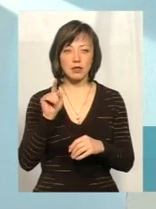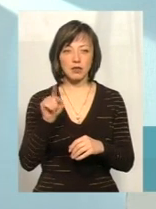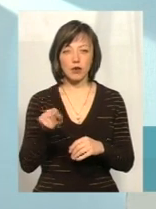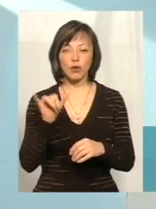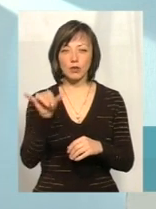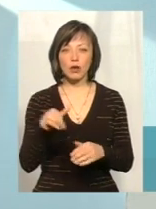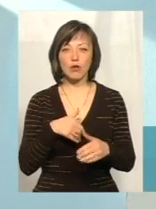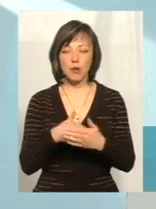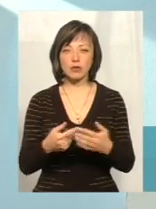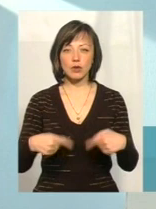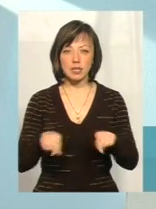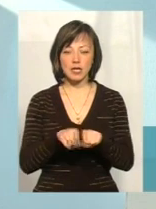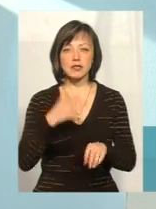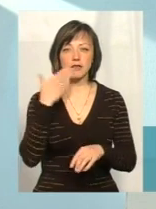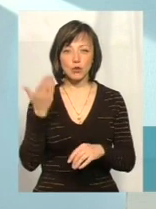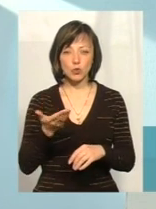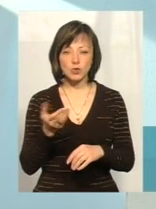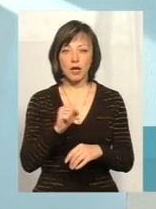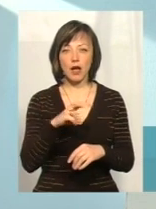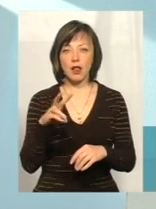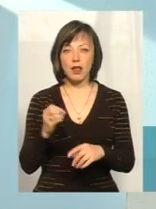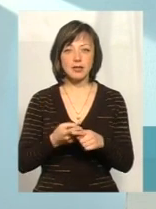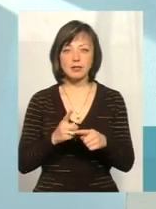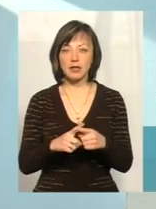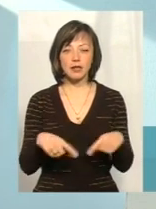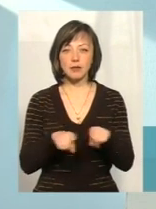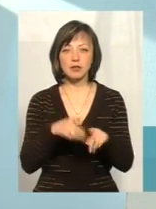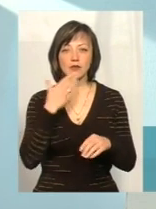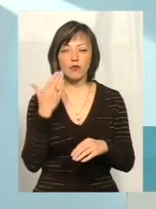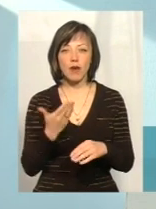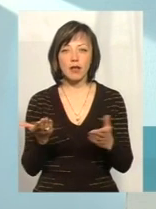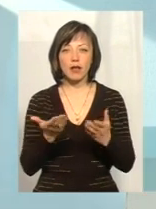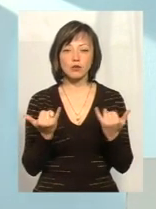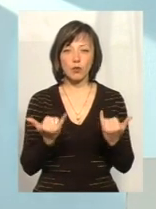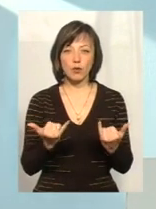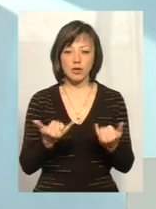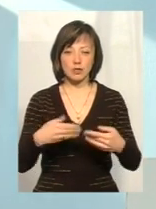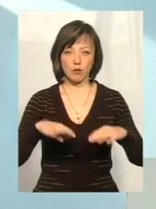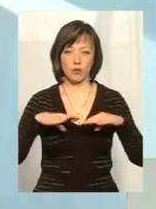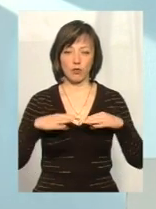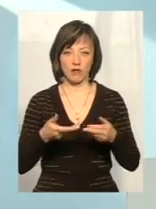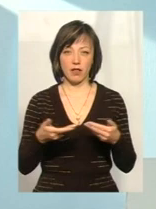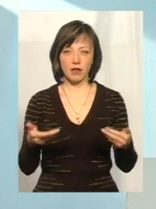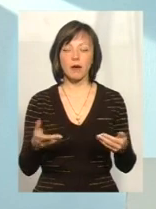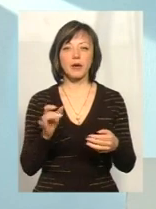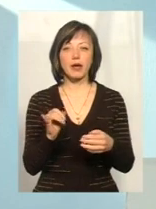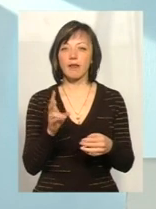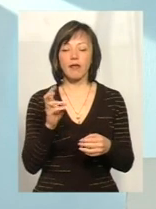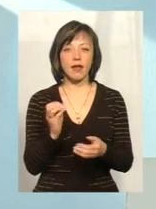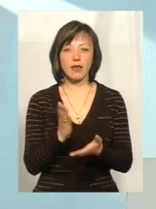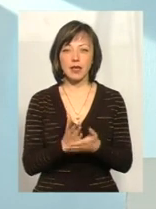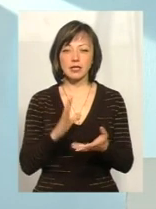в них громадські організації звітуються. Але то не є таким звітуванням, яке сьогодні нам запропонували. І не є